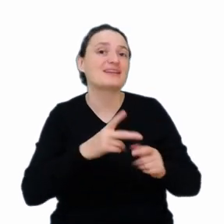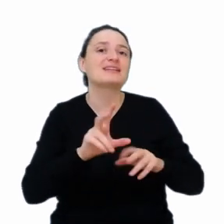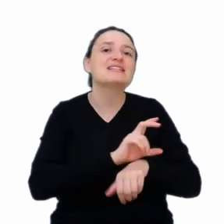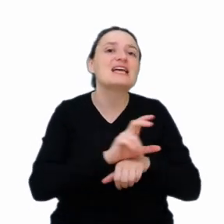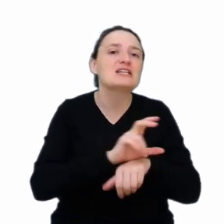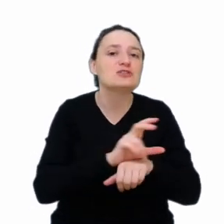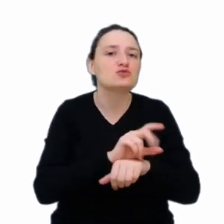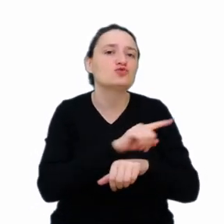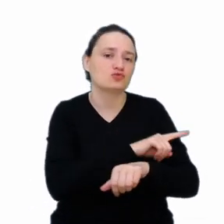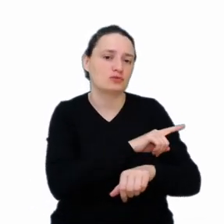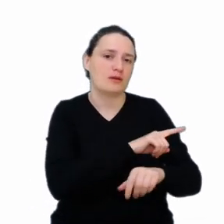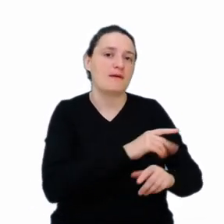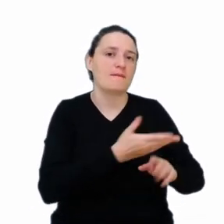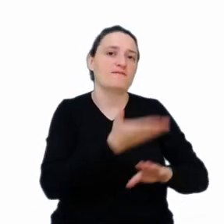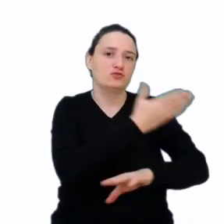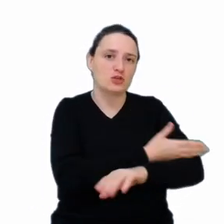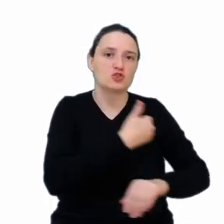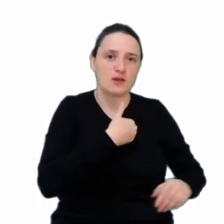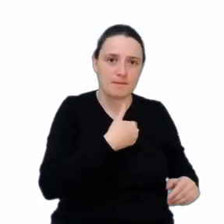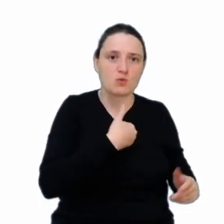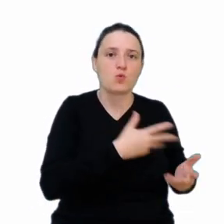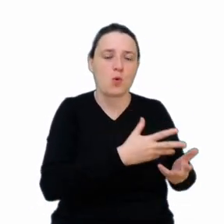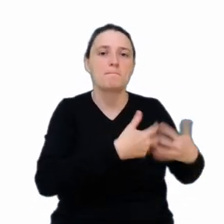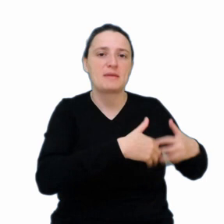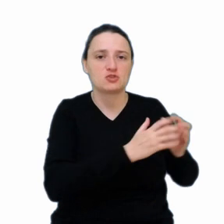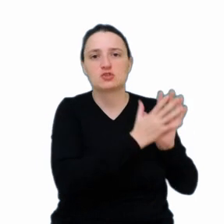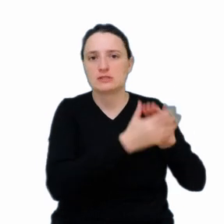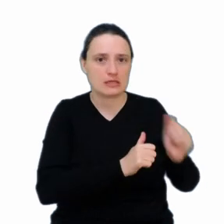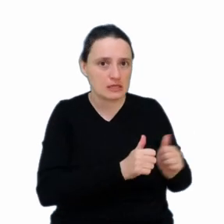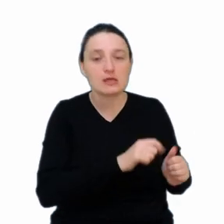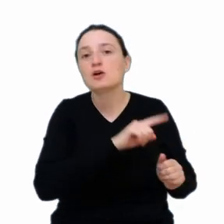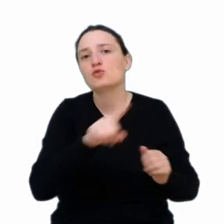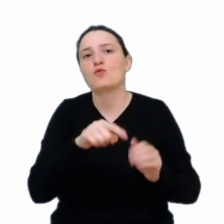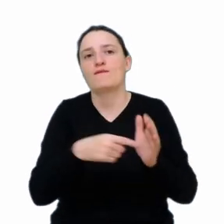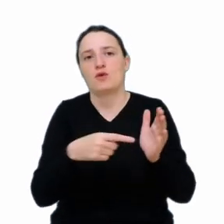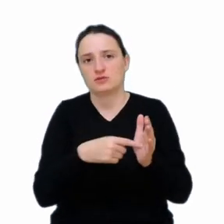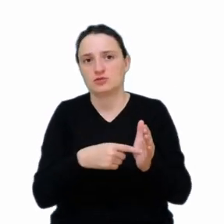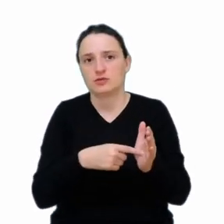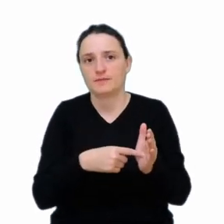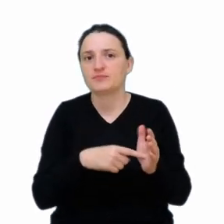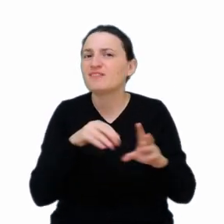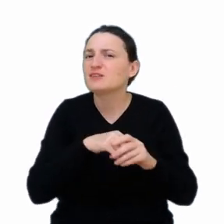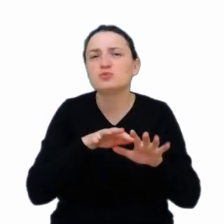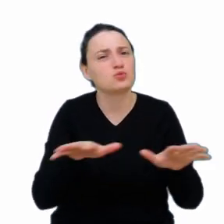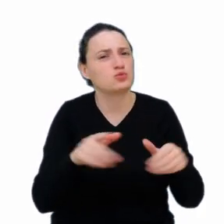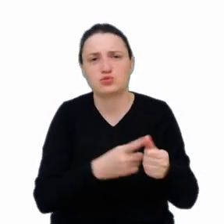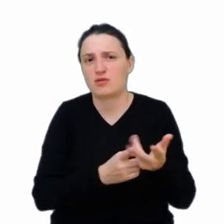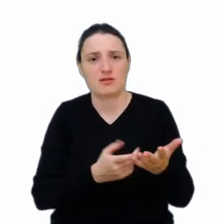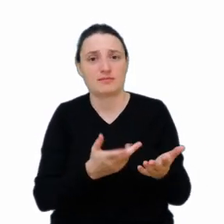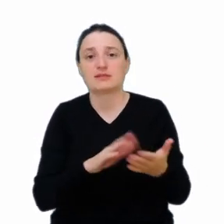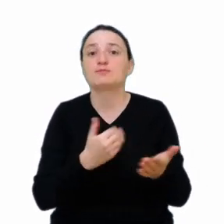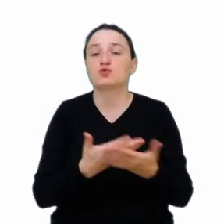automatyzacji niejako. I w tym zakresie, w tym pojęciu mieści się bardzo wiele elementów. Czyli mówiąc krótko, mamy jakiś proces